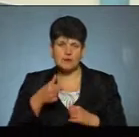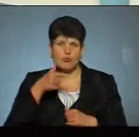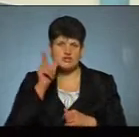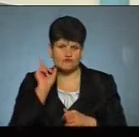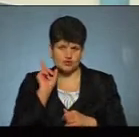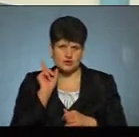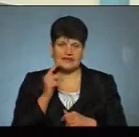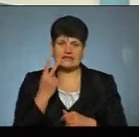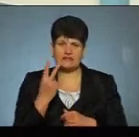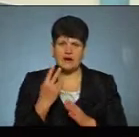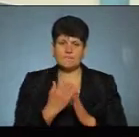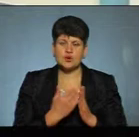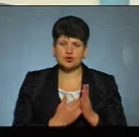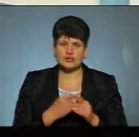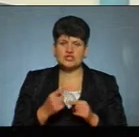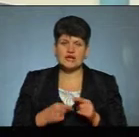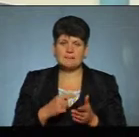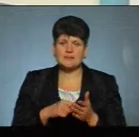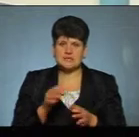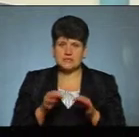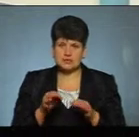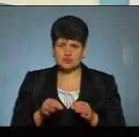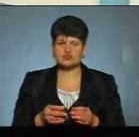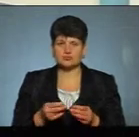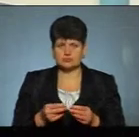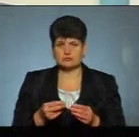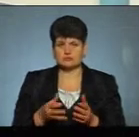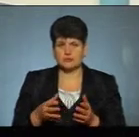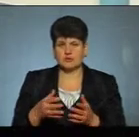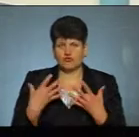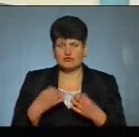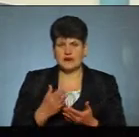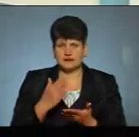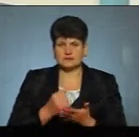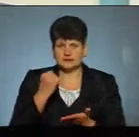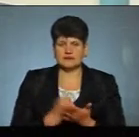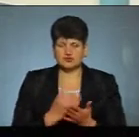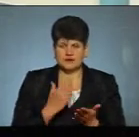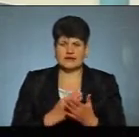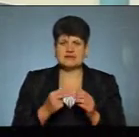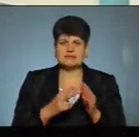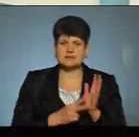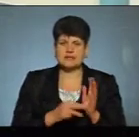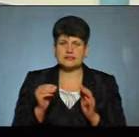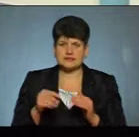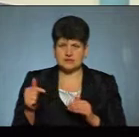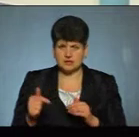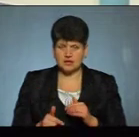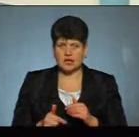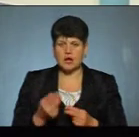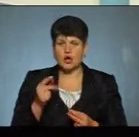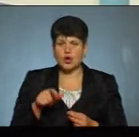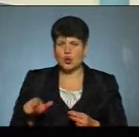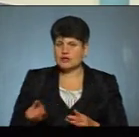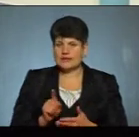два протоколи через міський суд пройшли 17 тисяч гривень. Досить сортєві штрафи. Я думаю, що люди не повинні шуткувати